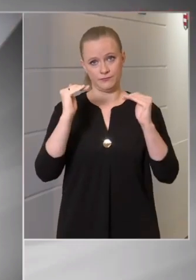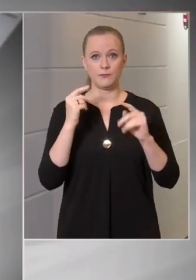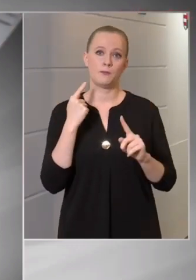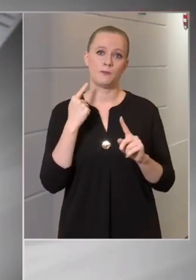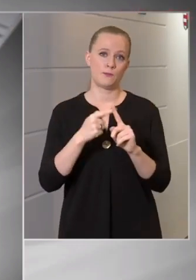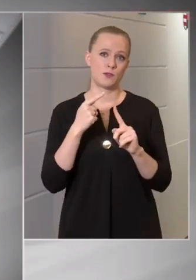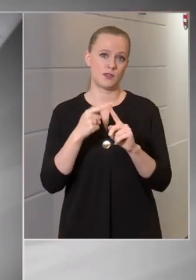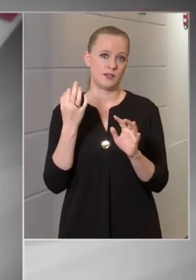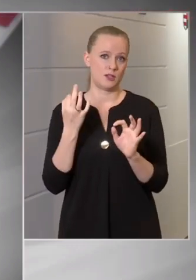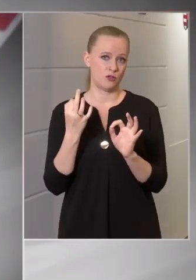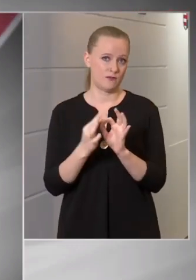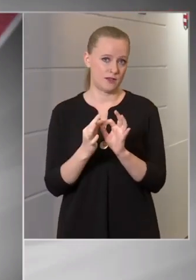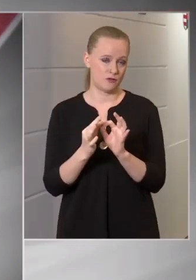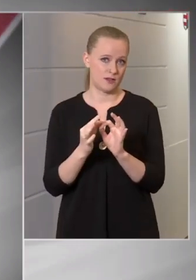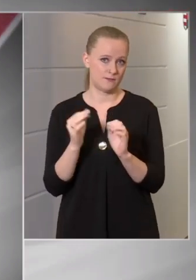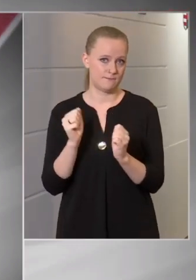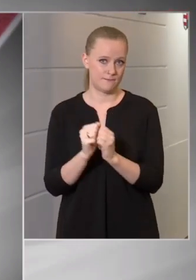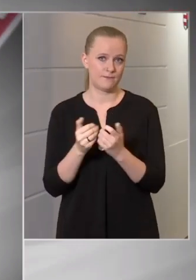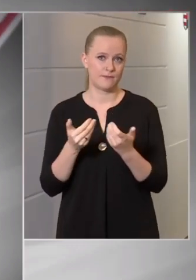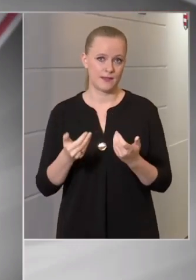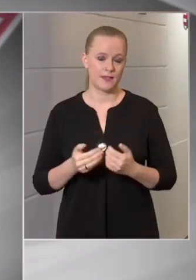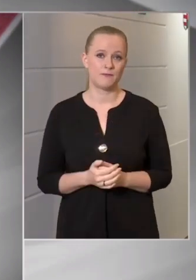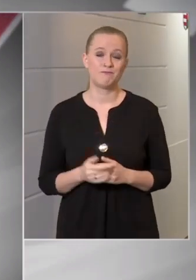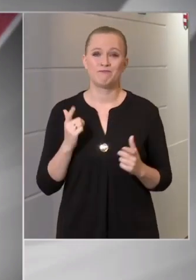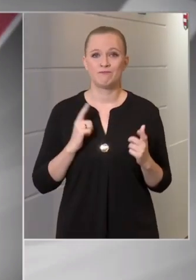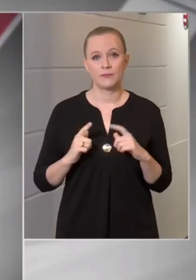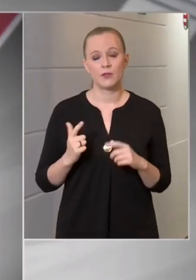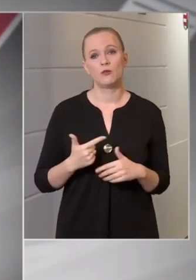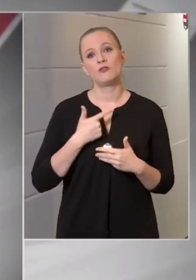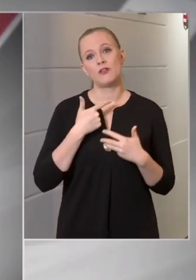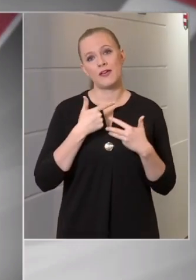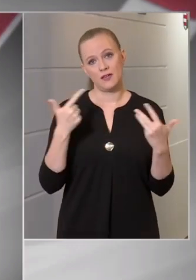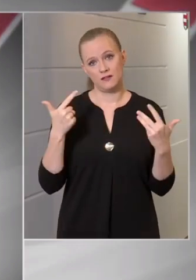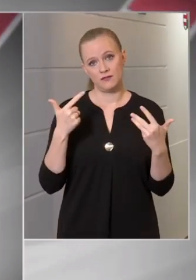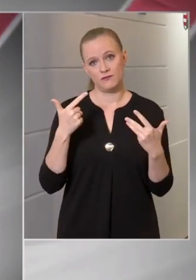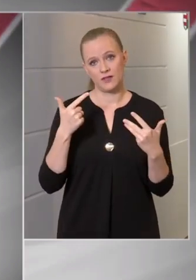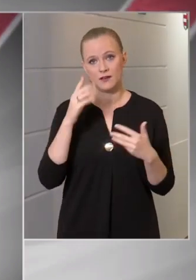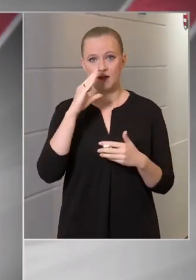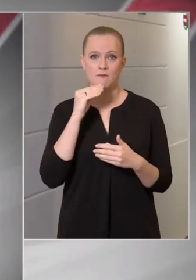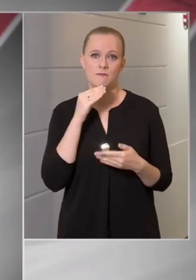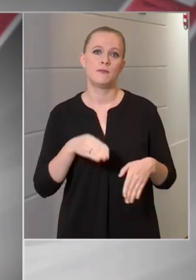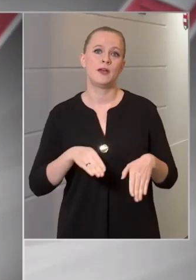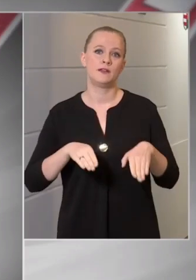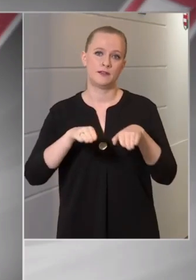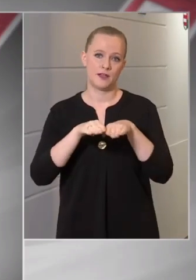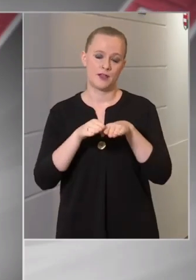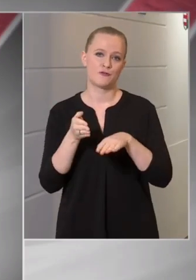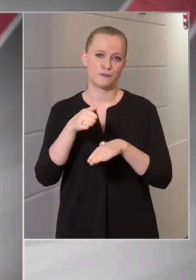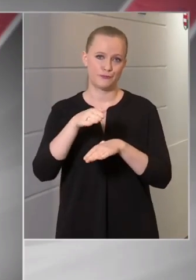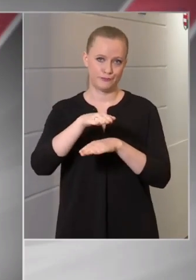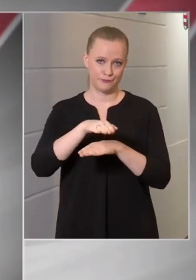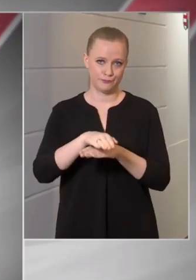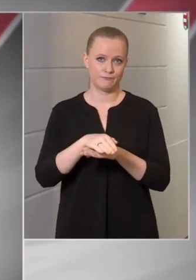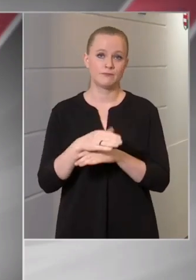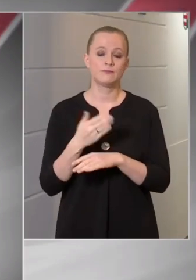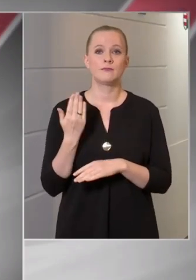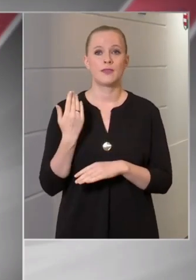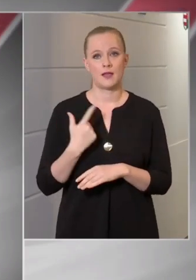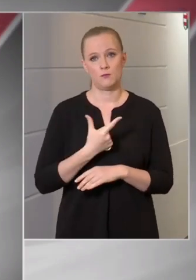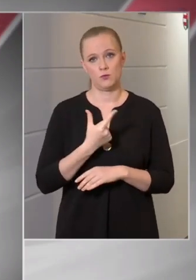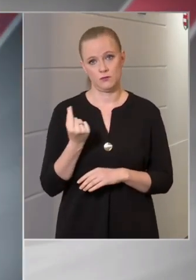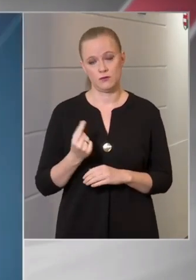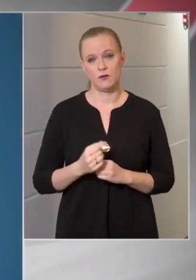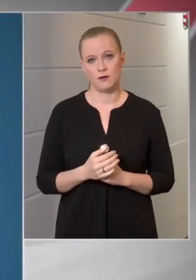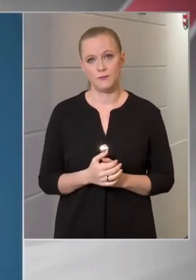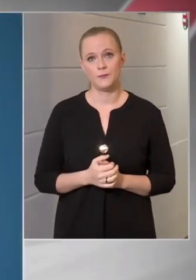eseteknek a száma, és sajnos 70 embertársunkat elveszítettük az elmúlt 24